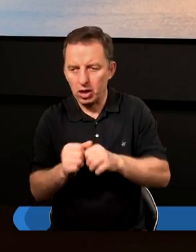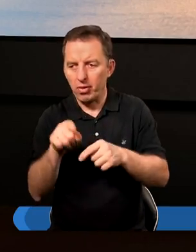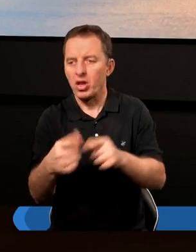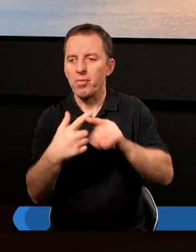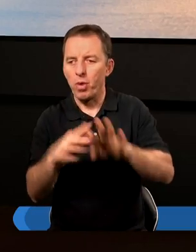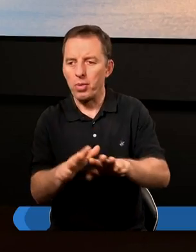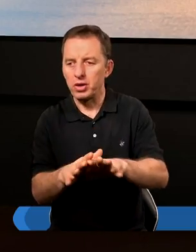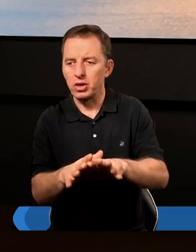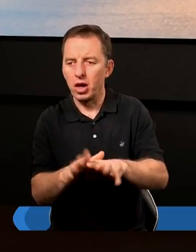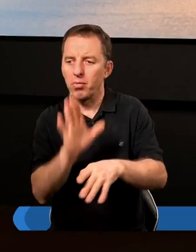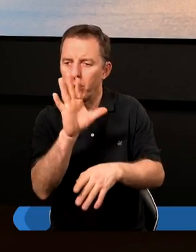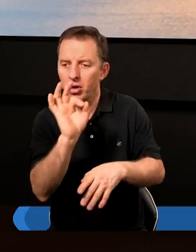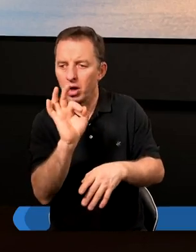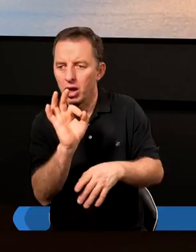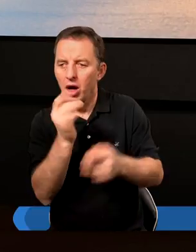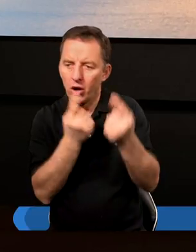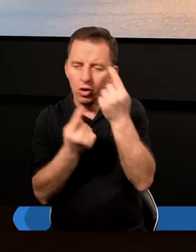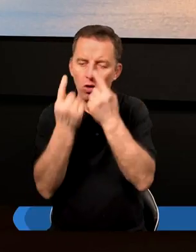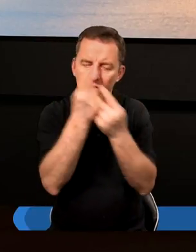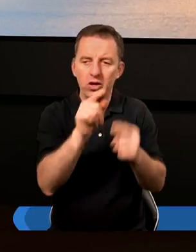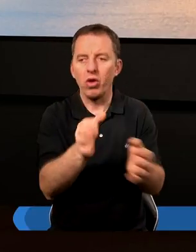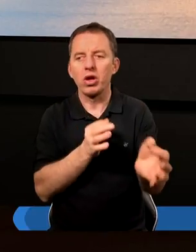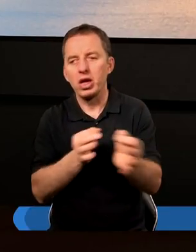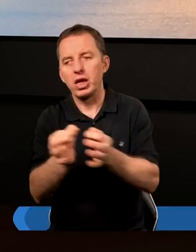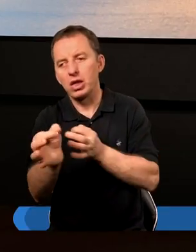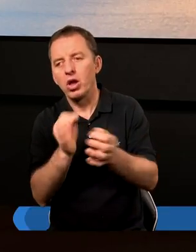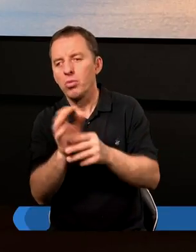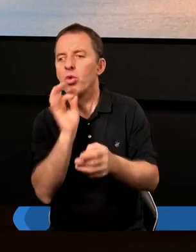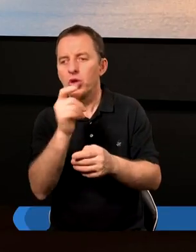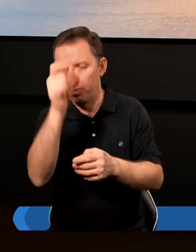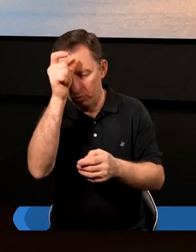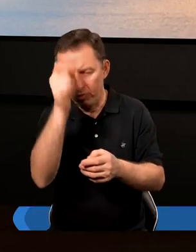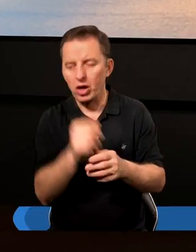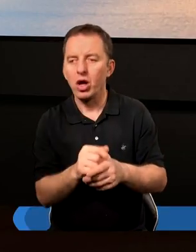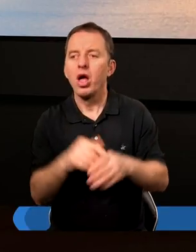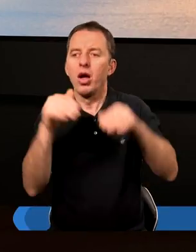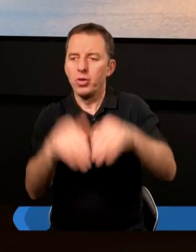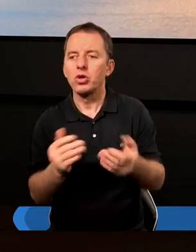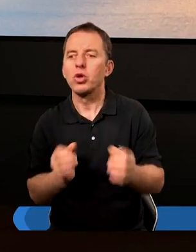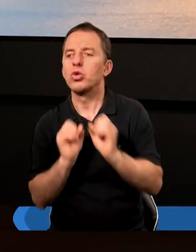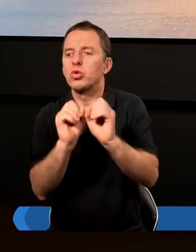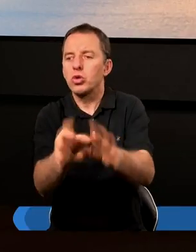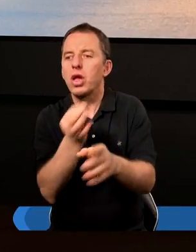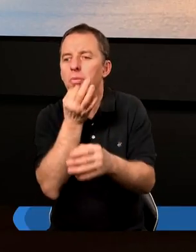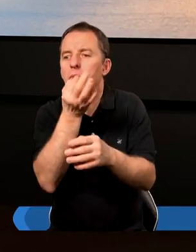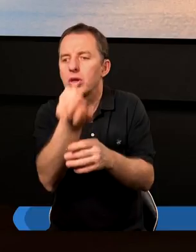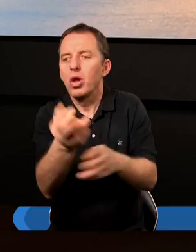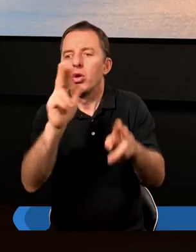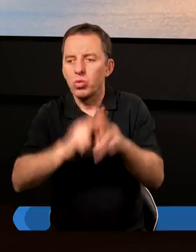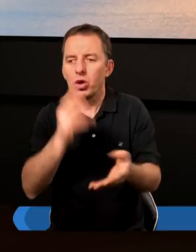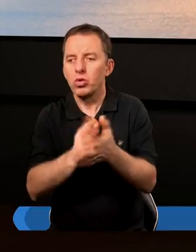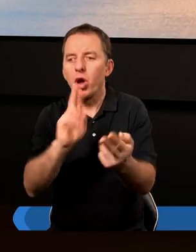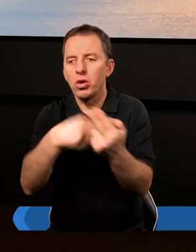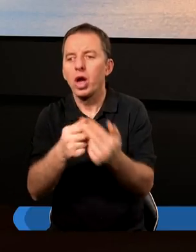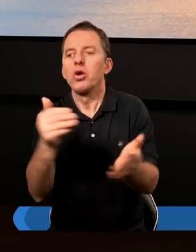momencie, bo kiedy się rozważa taką historię, chociażby o tym bogatym młodzieńcu, to można rzucić pytanie, na które już